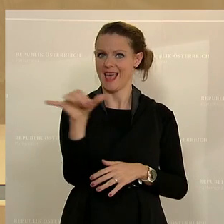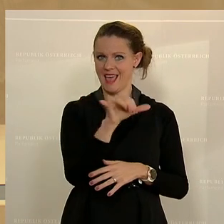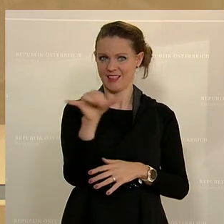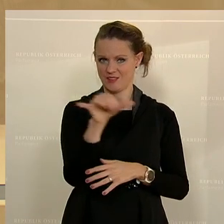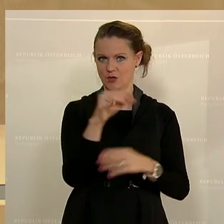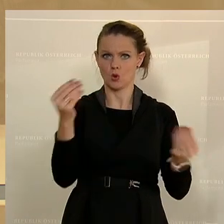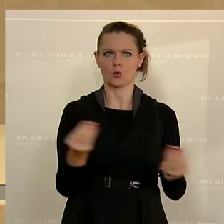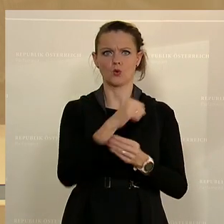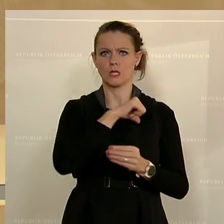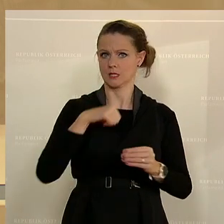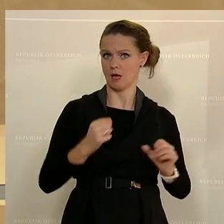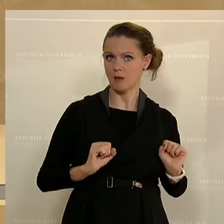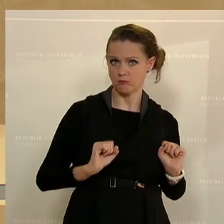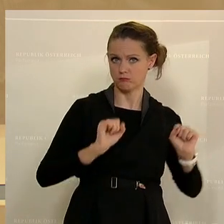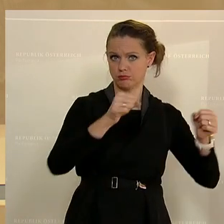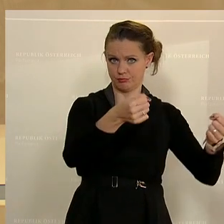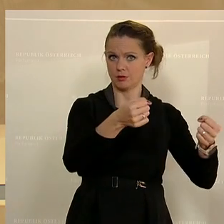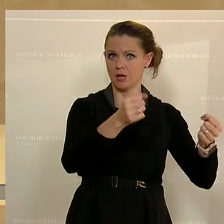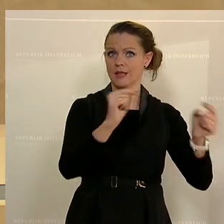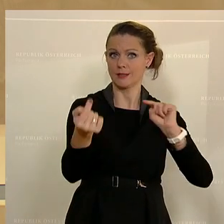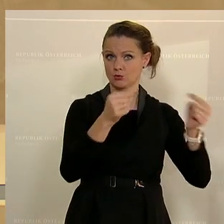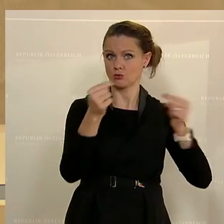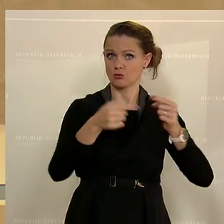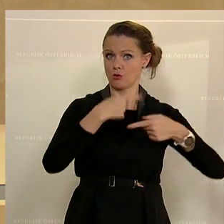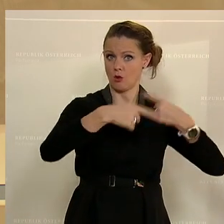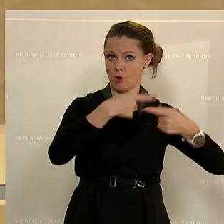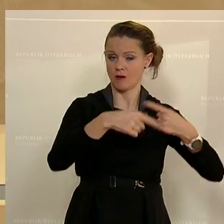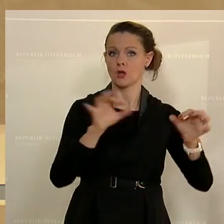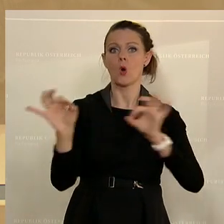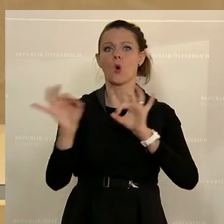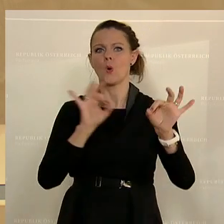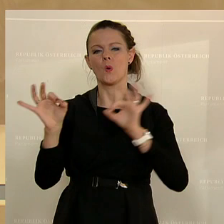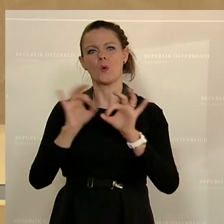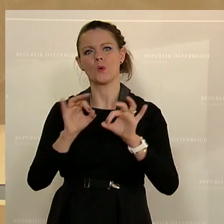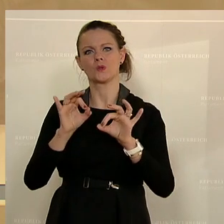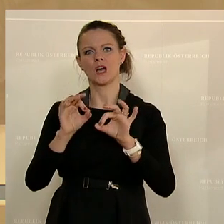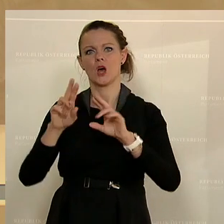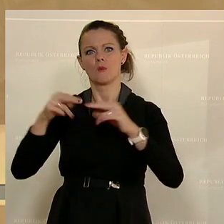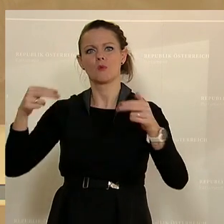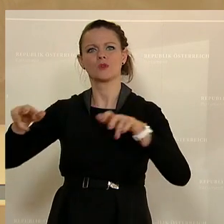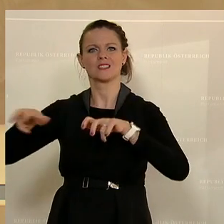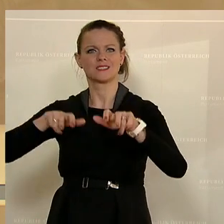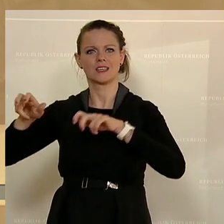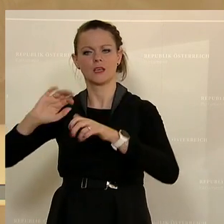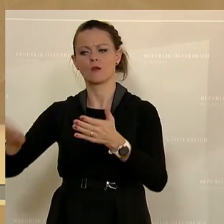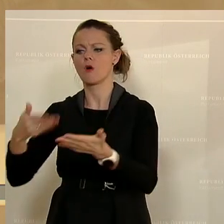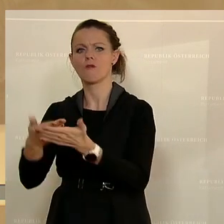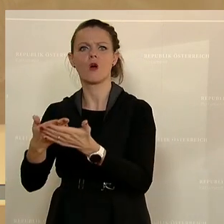von eigenen Initiativen in die Debatte bringen oder aufgrund von Vorschlägen, die von der Bundesregierung gemacht werden.